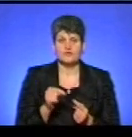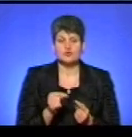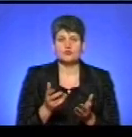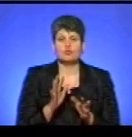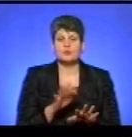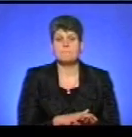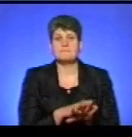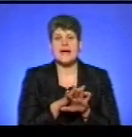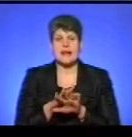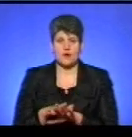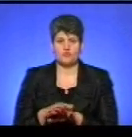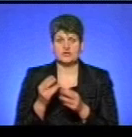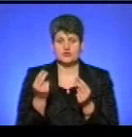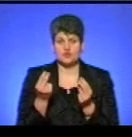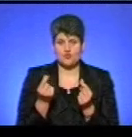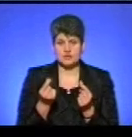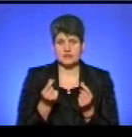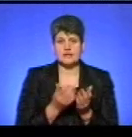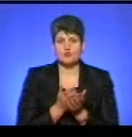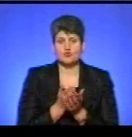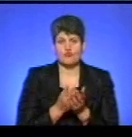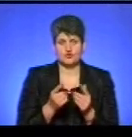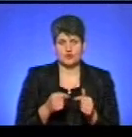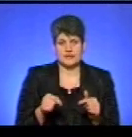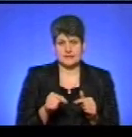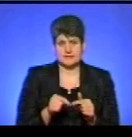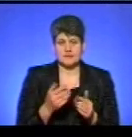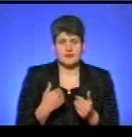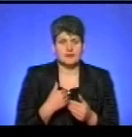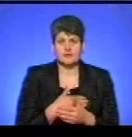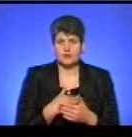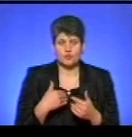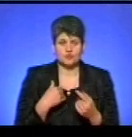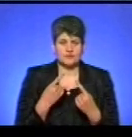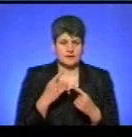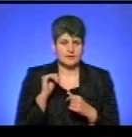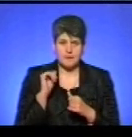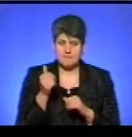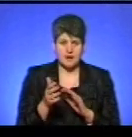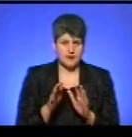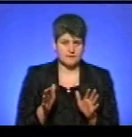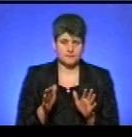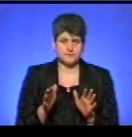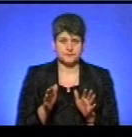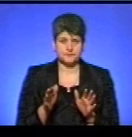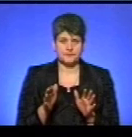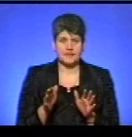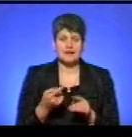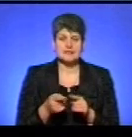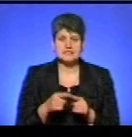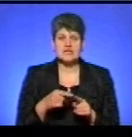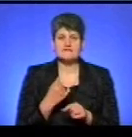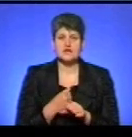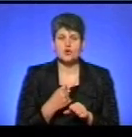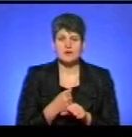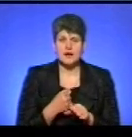будуть перераховуватись кошти на обслуговуючі організації. Але я не хочу забігати на перейдбу, тому що це виробляється